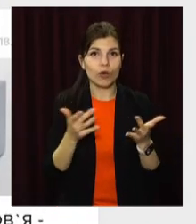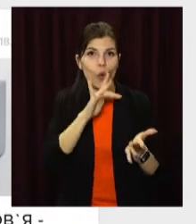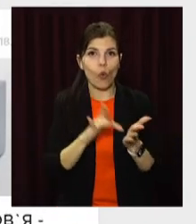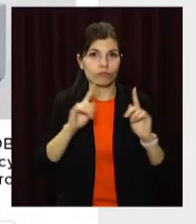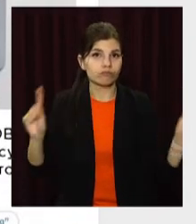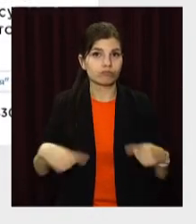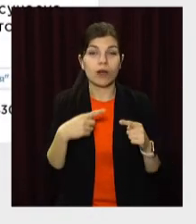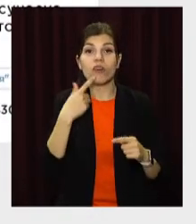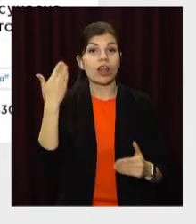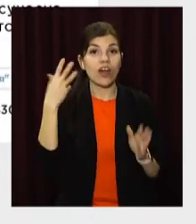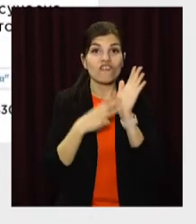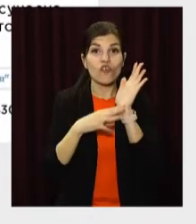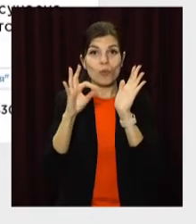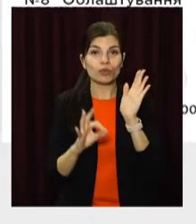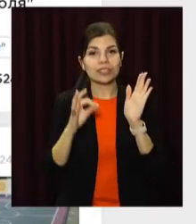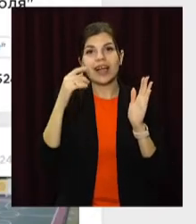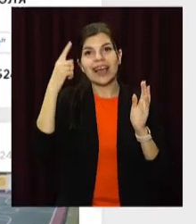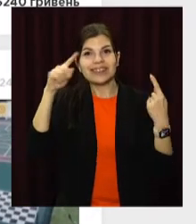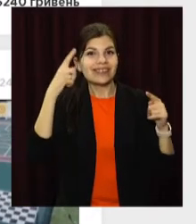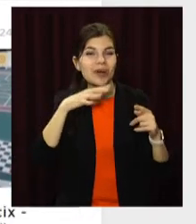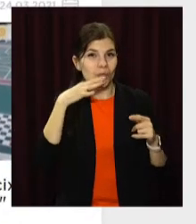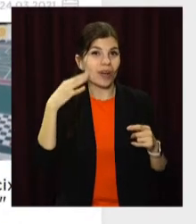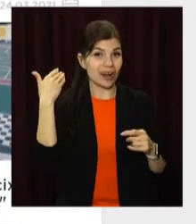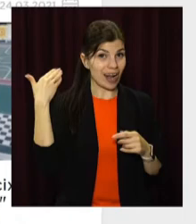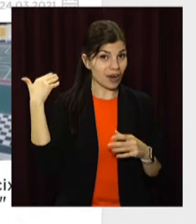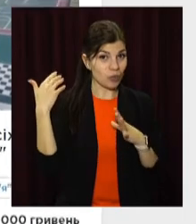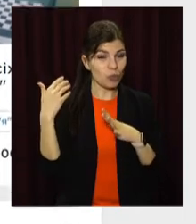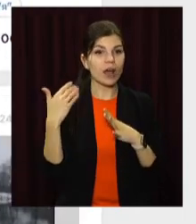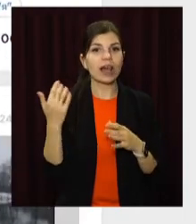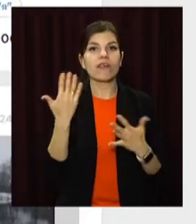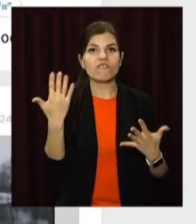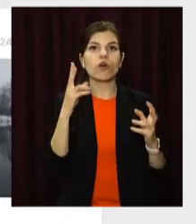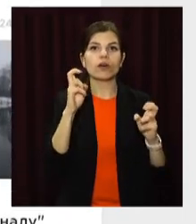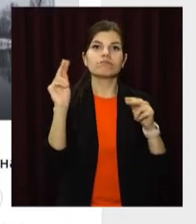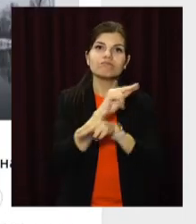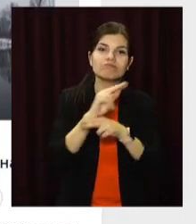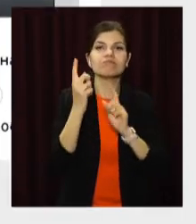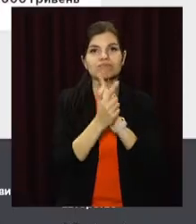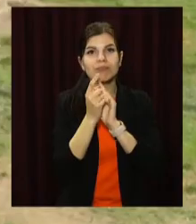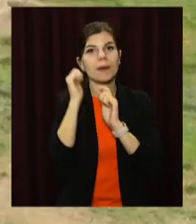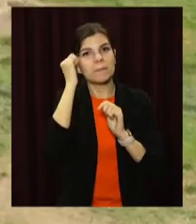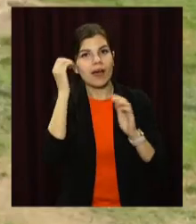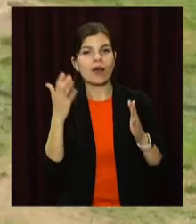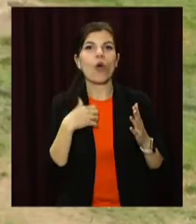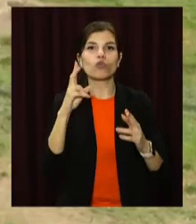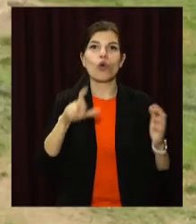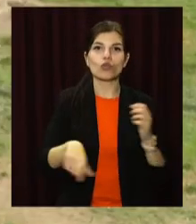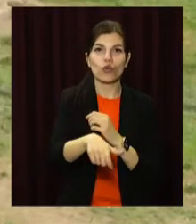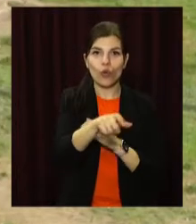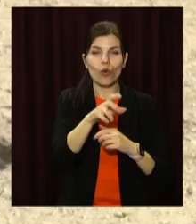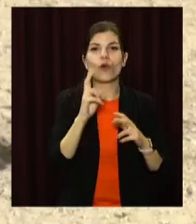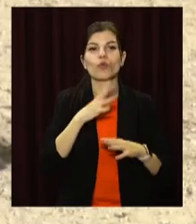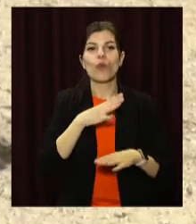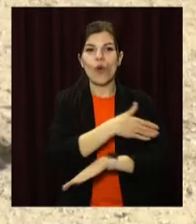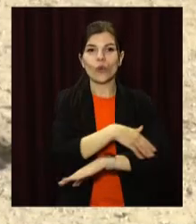Раніше 80% проєктів, що подавали на конкурс «Бюджет участі», були інфраструктурні. Люди хотіли, аби в них відремонтували доріжки, облаштували